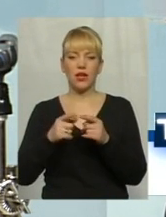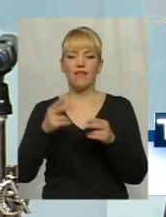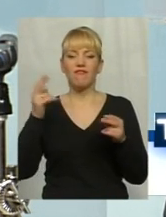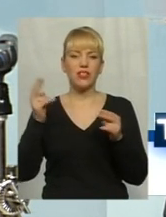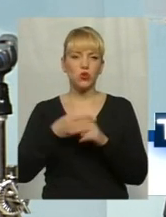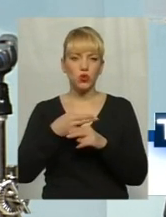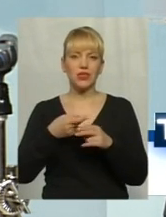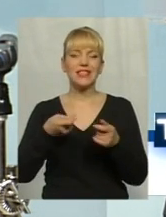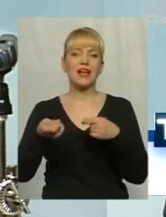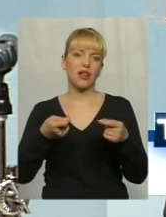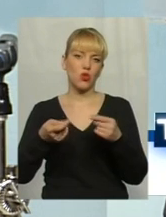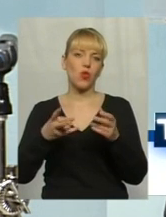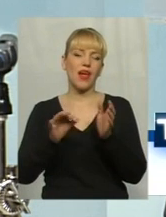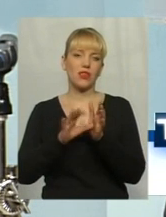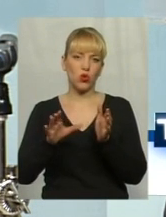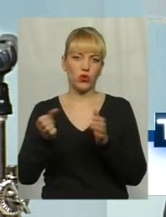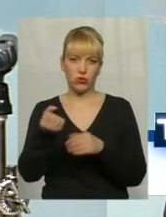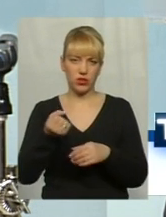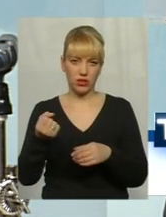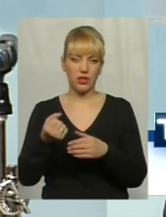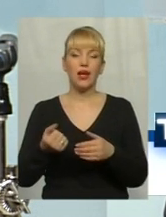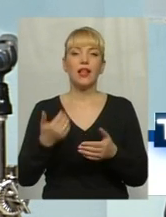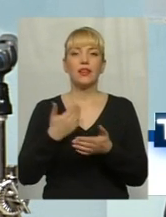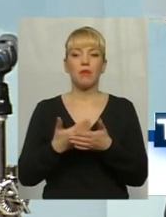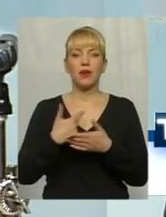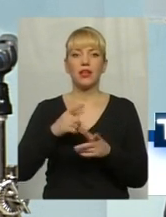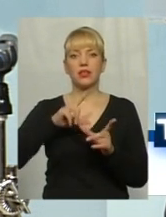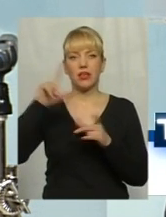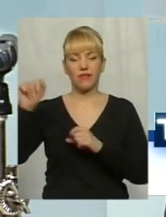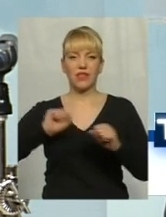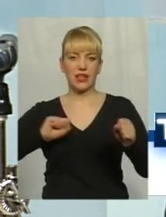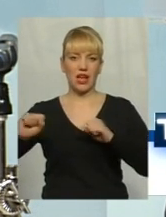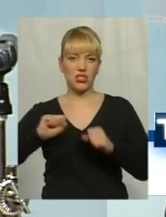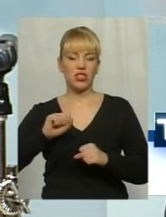взагалі. Наприклад, будучи відряджені у Латвії,